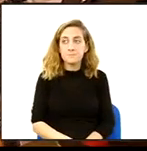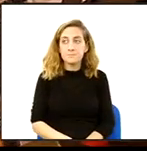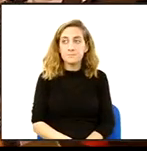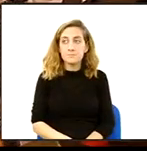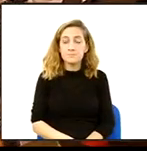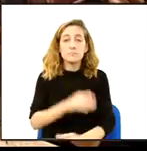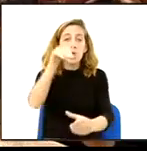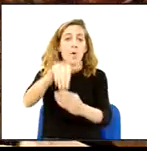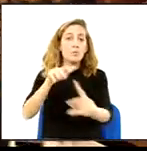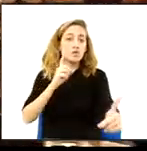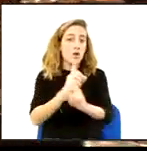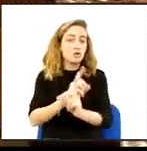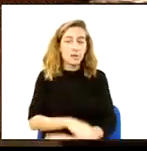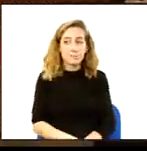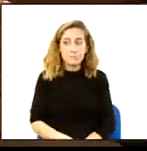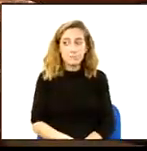Vots en contra?